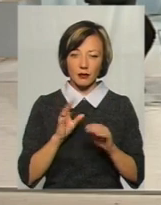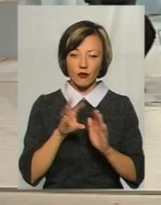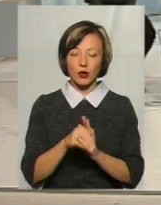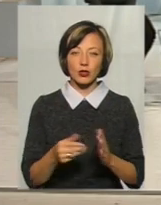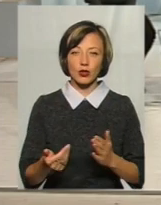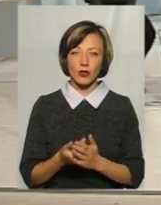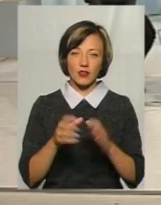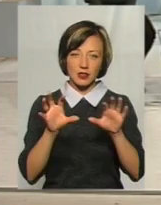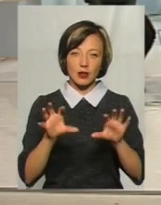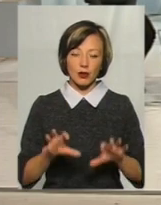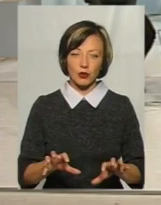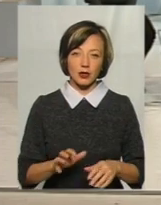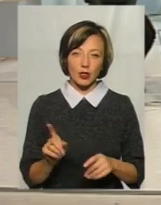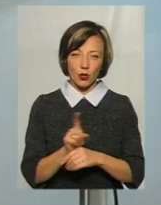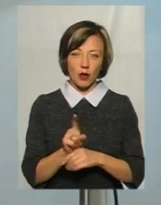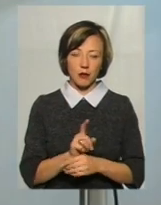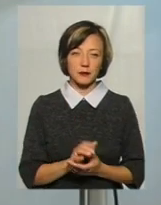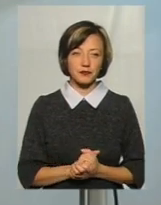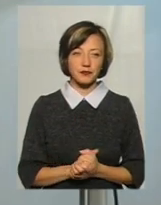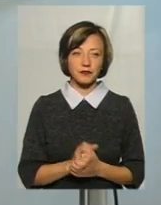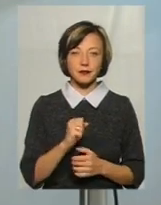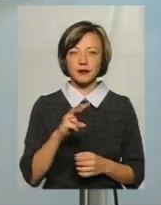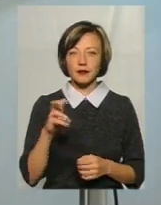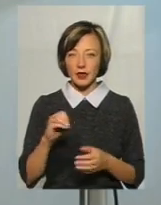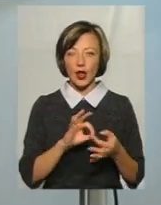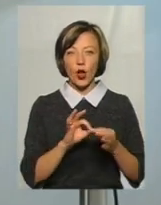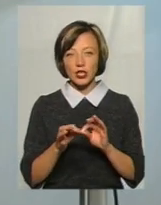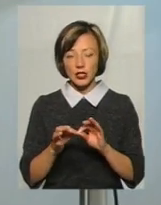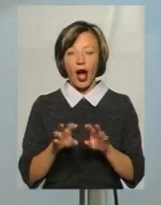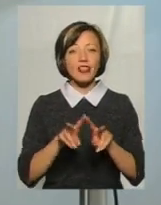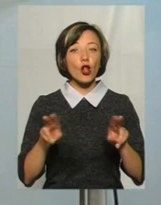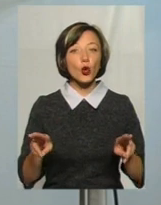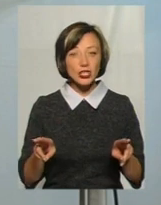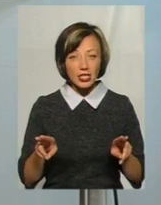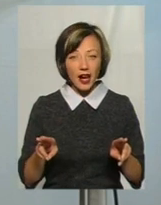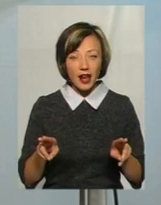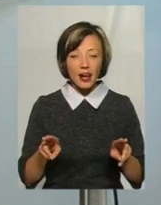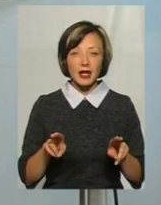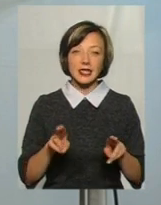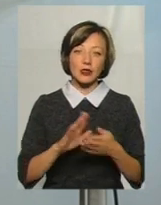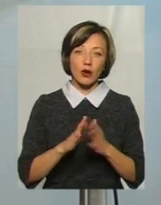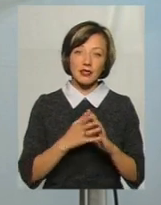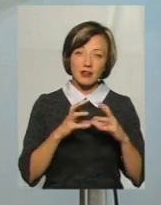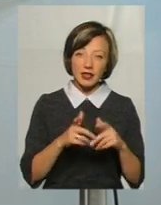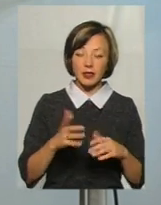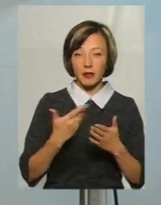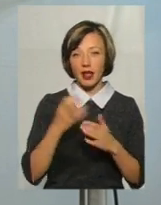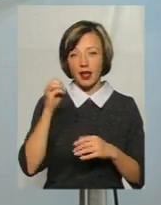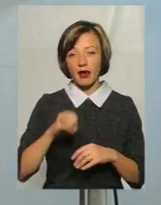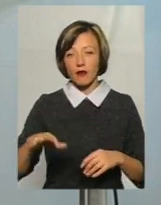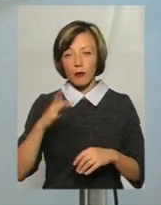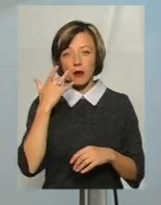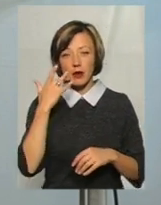нові якісь норми. Аналогічна ситуація і в світі, чи Європа, Америка, ну, скажімо,